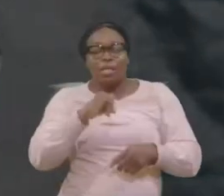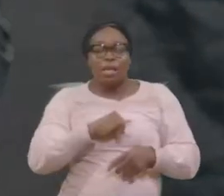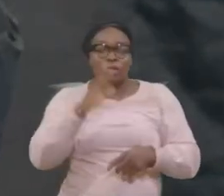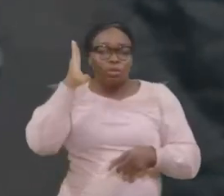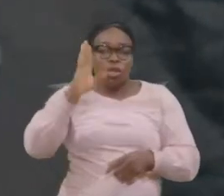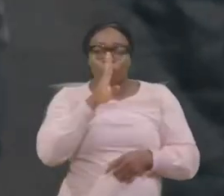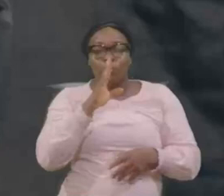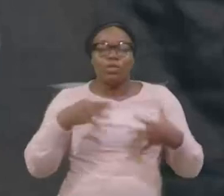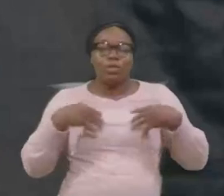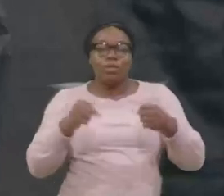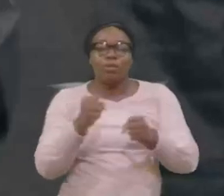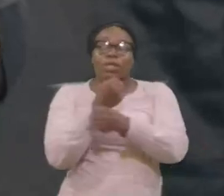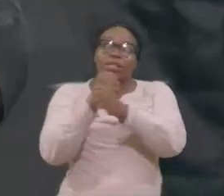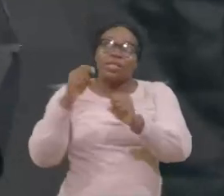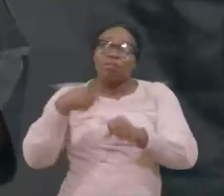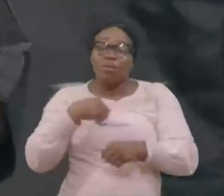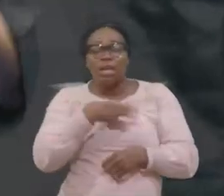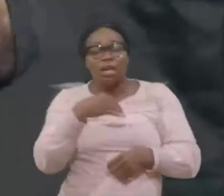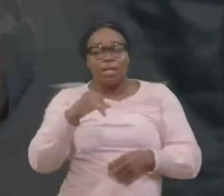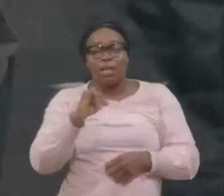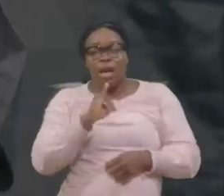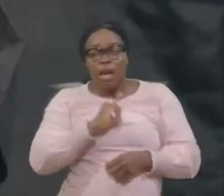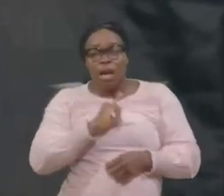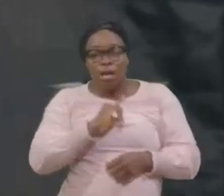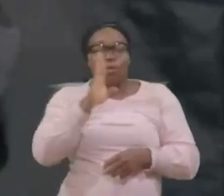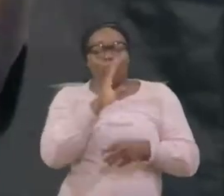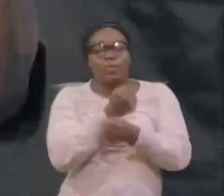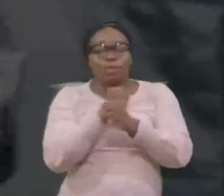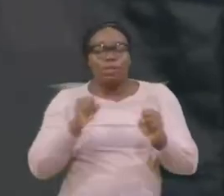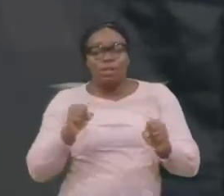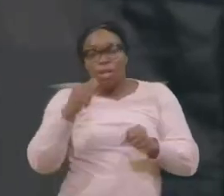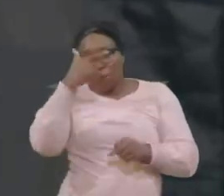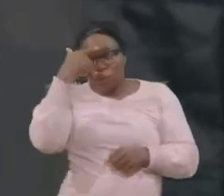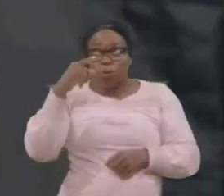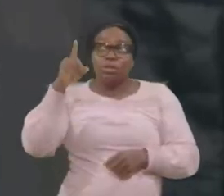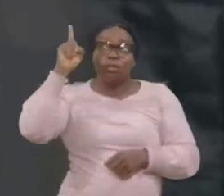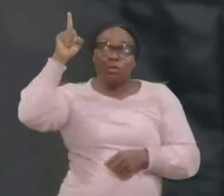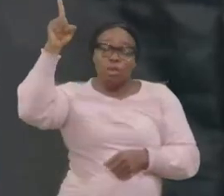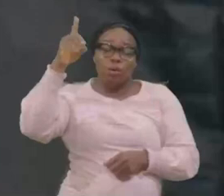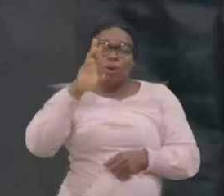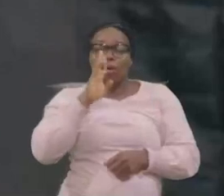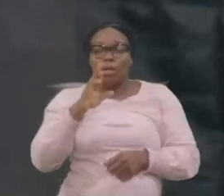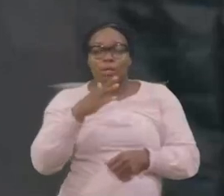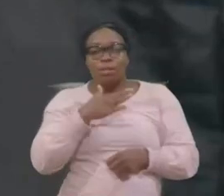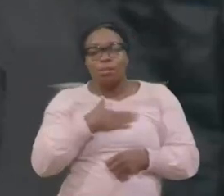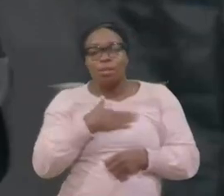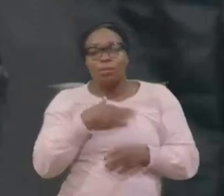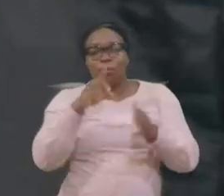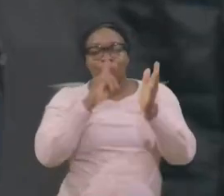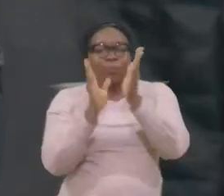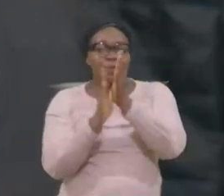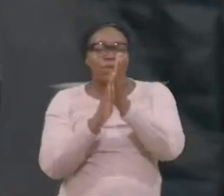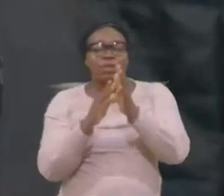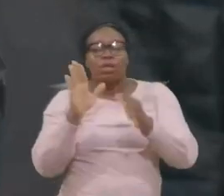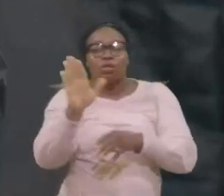Sauve-moi, Je serai sauvé, Car tu es ma gloire, Ton heure a sonné, Ton